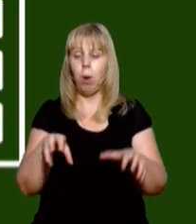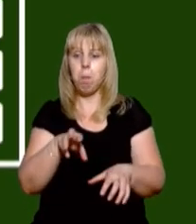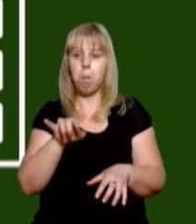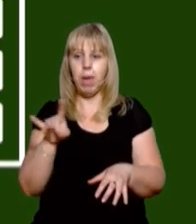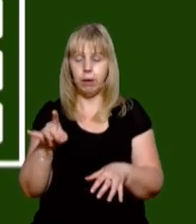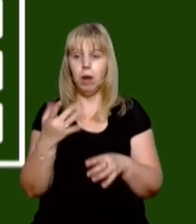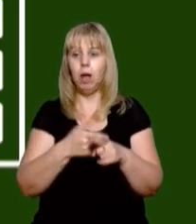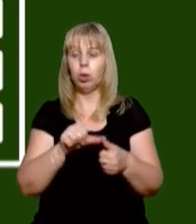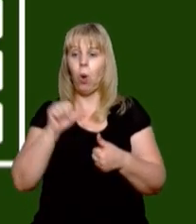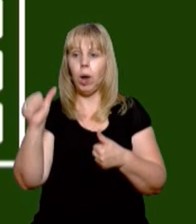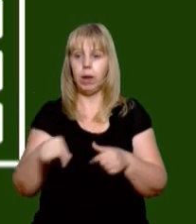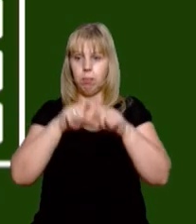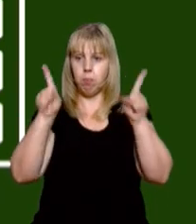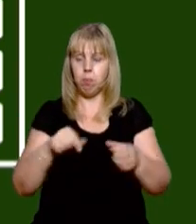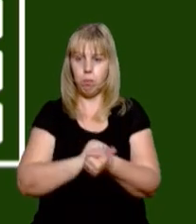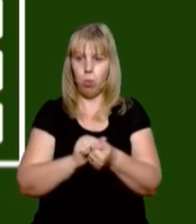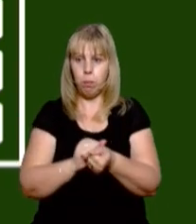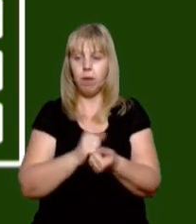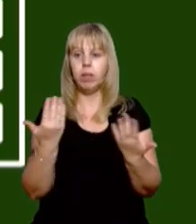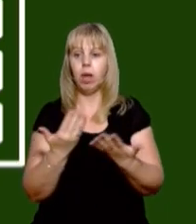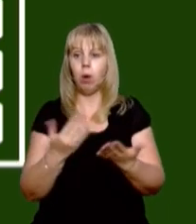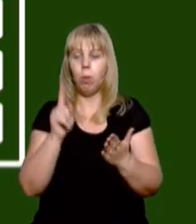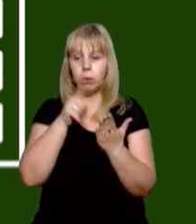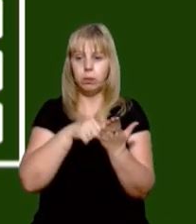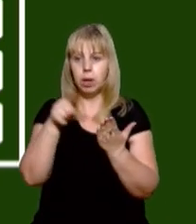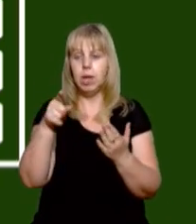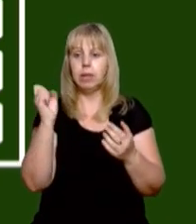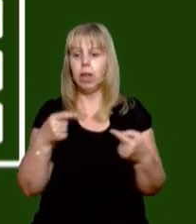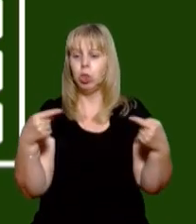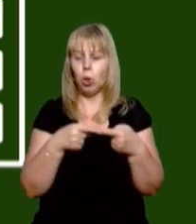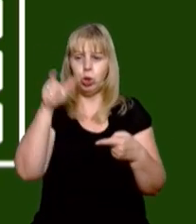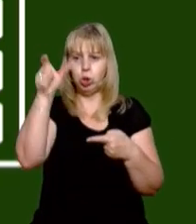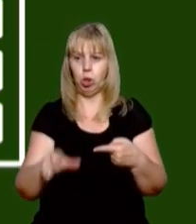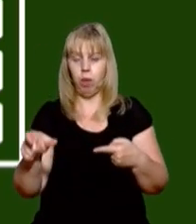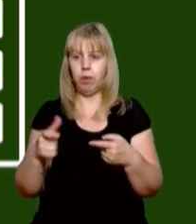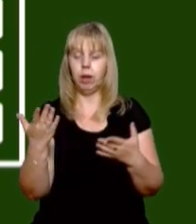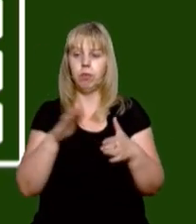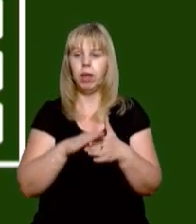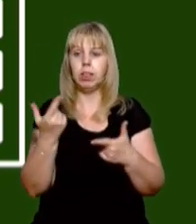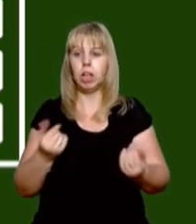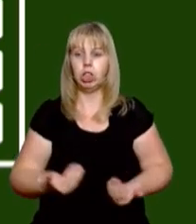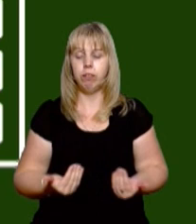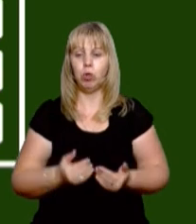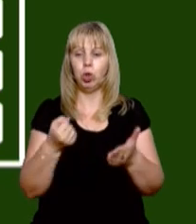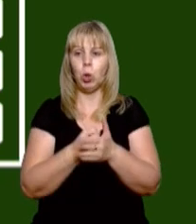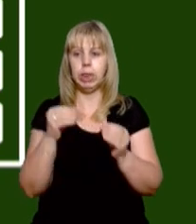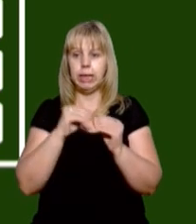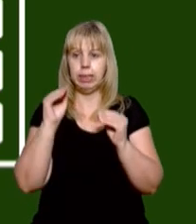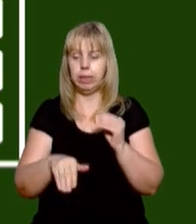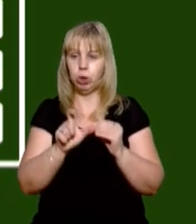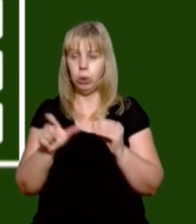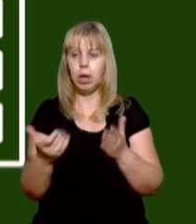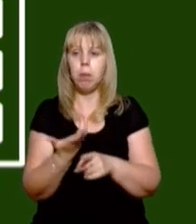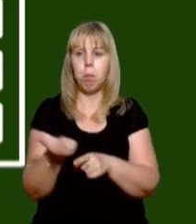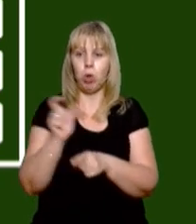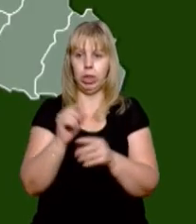громади голосують в окремому білетені, в якому ставимо позначку за конкретного кандидата громади, де живуть до 10 тисяч і більше